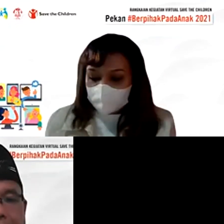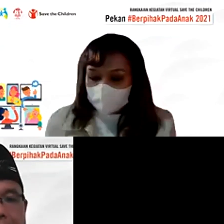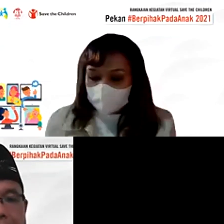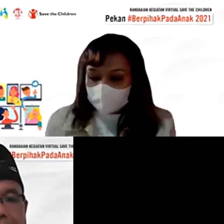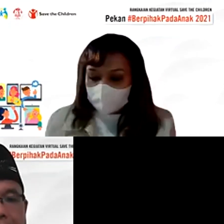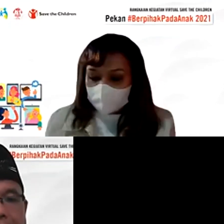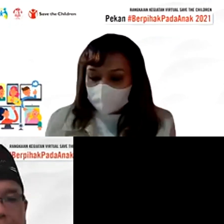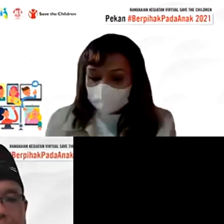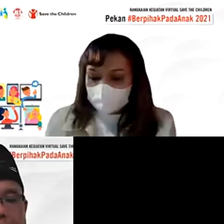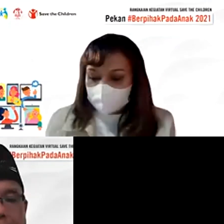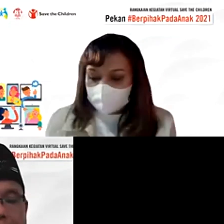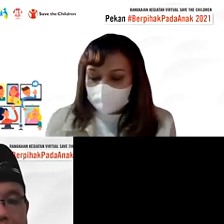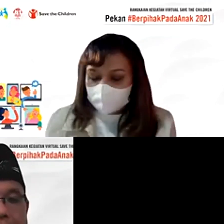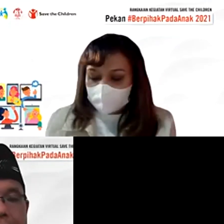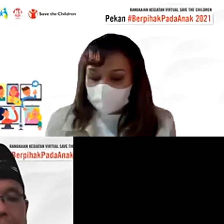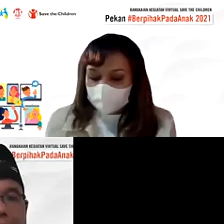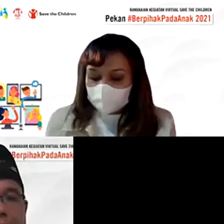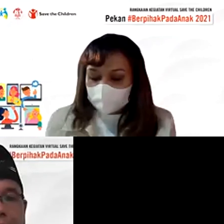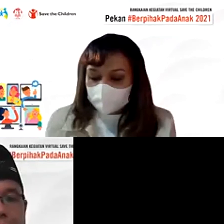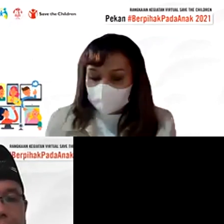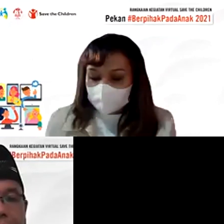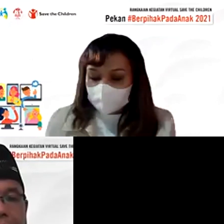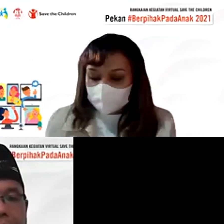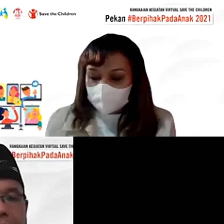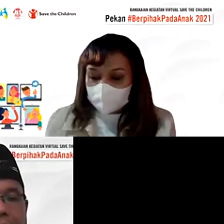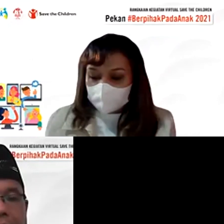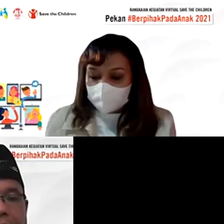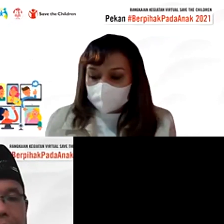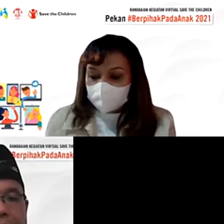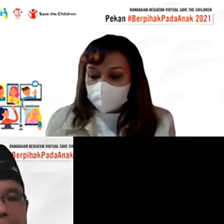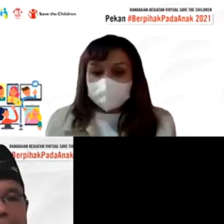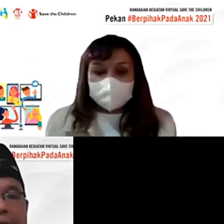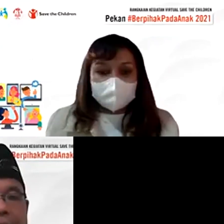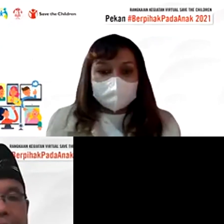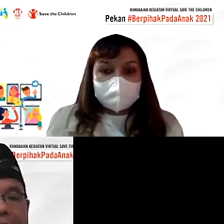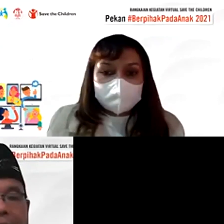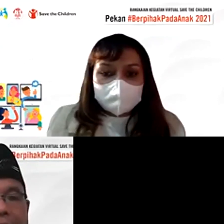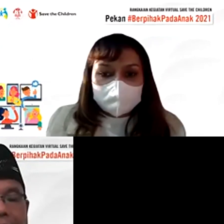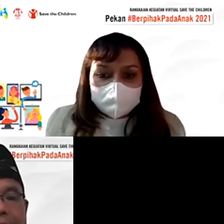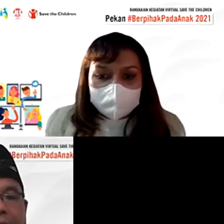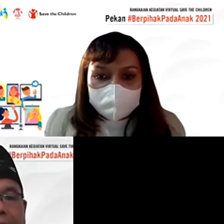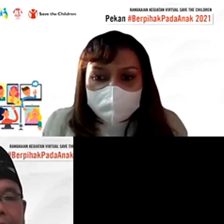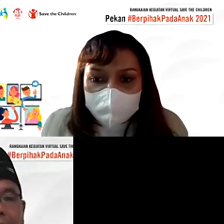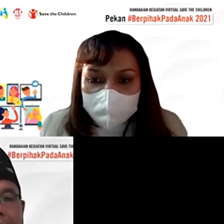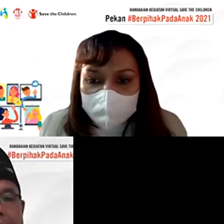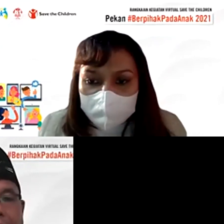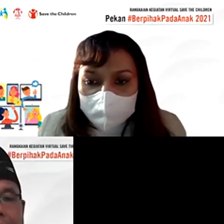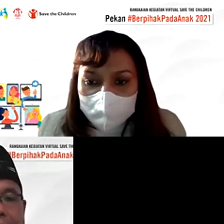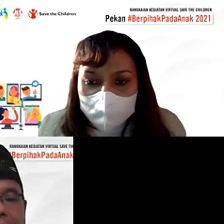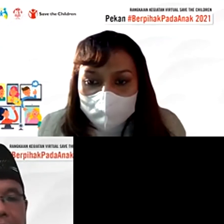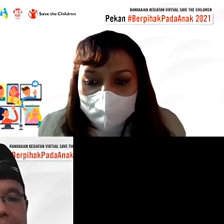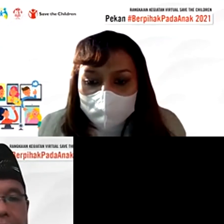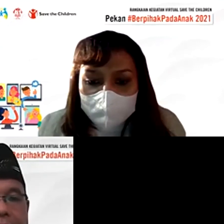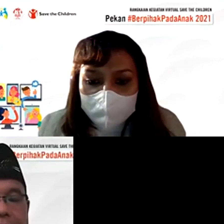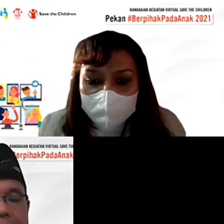desa dan kelurahan juga termasuk di dalamnya menjamin keamanan dari